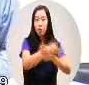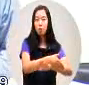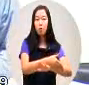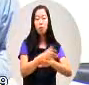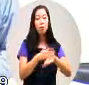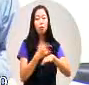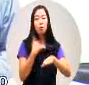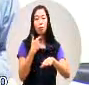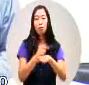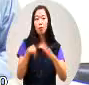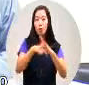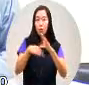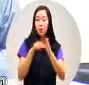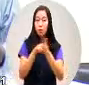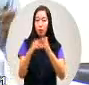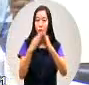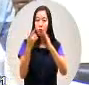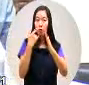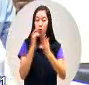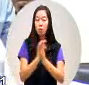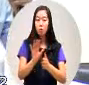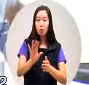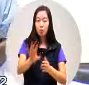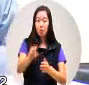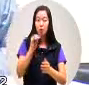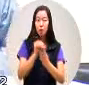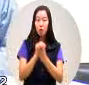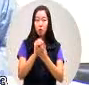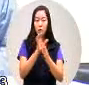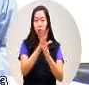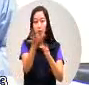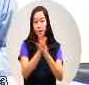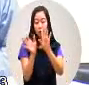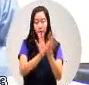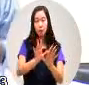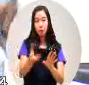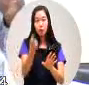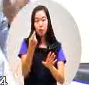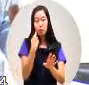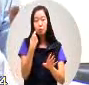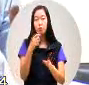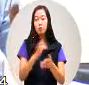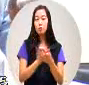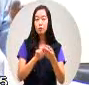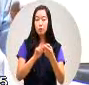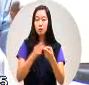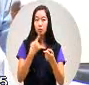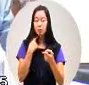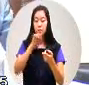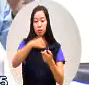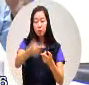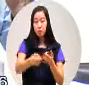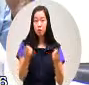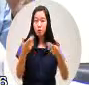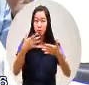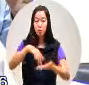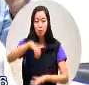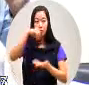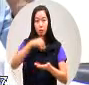侠市政府呢应该有采量权的一个空间那么下一个问题我再讨论我们